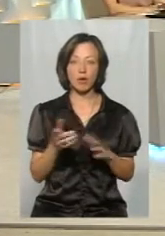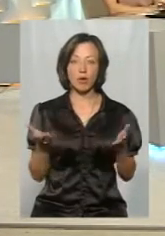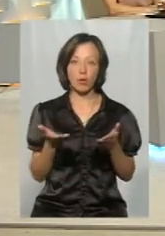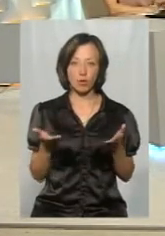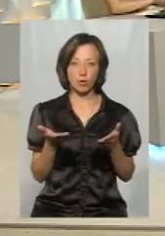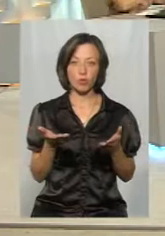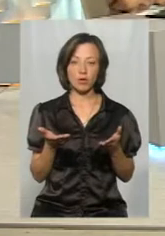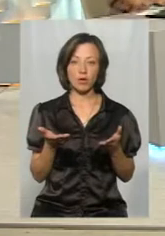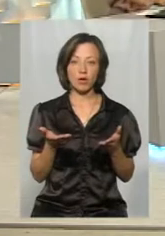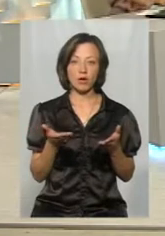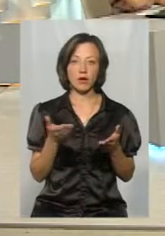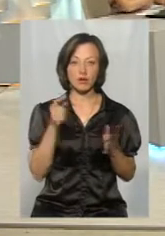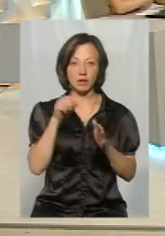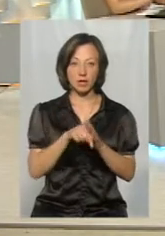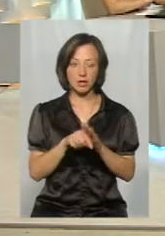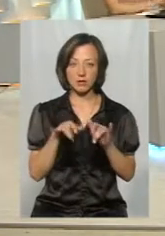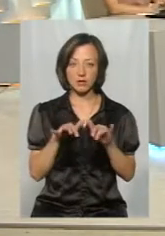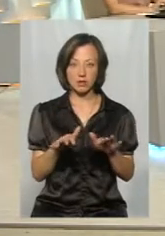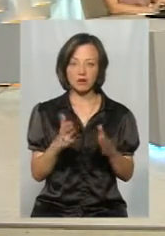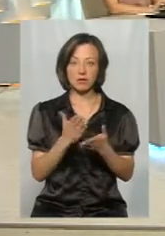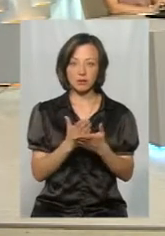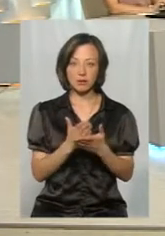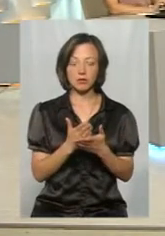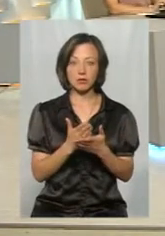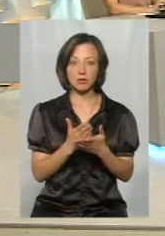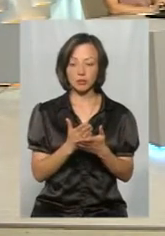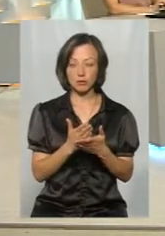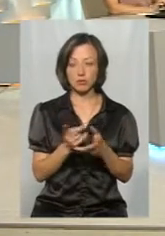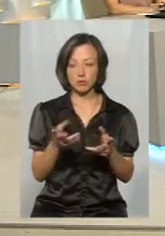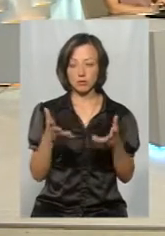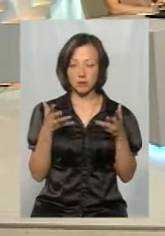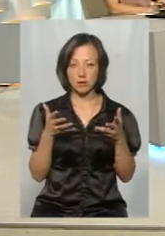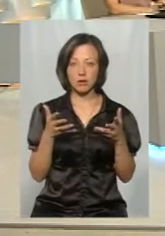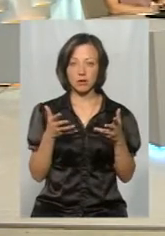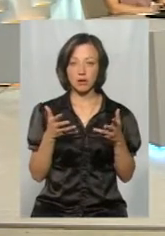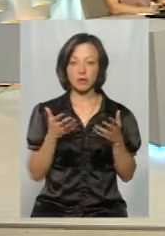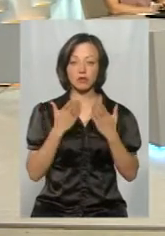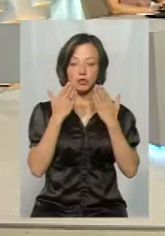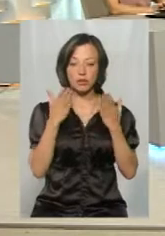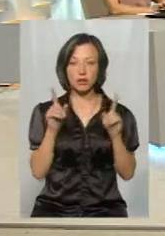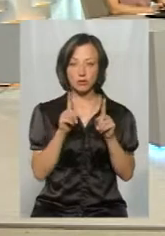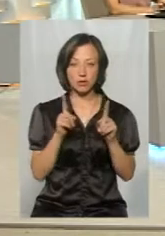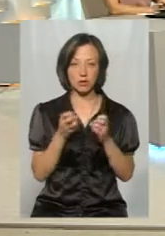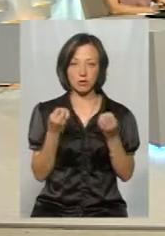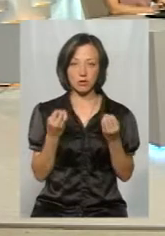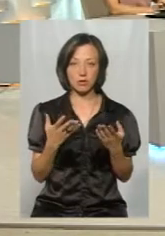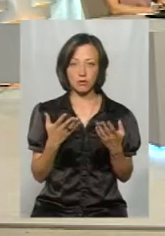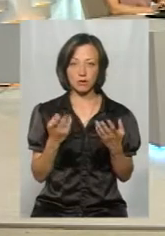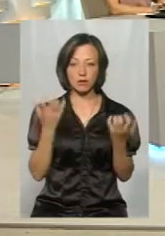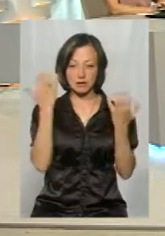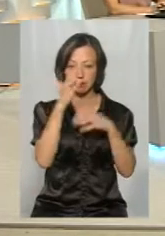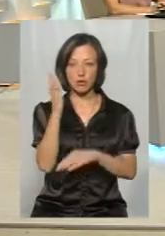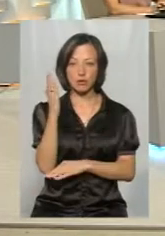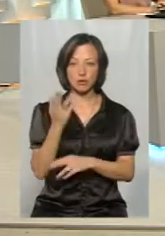в яку вникнуть, яку вникнуть, проймуться нею і почитають щось, не на сліпу